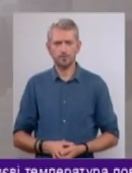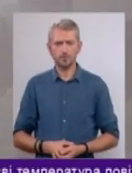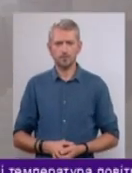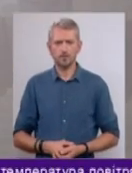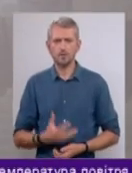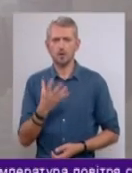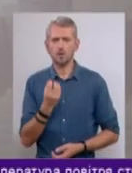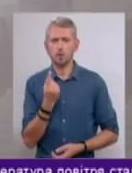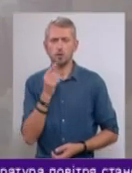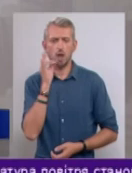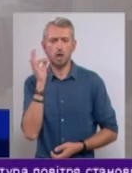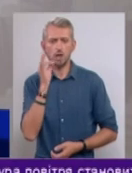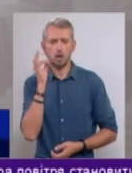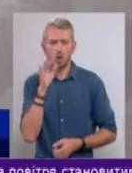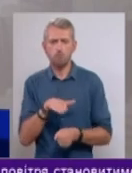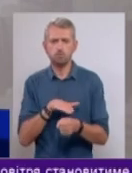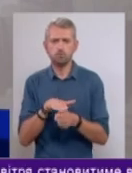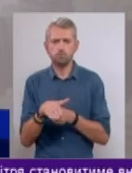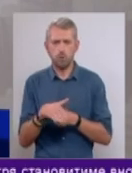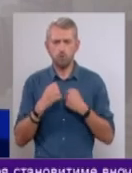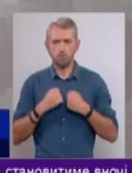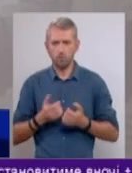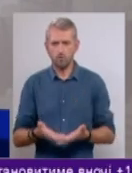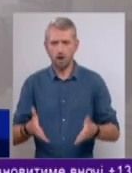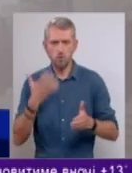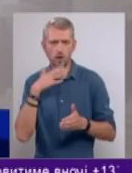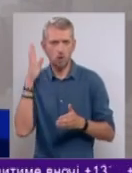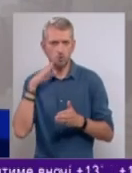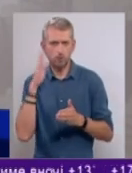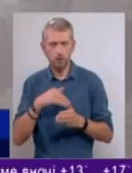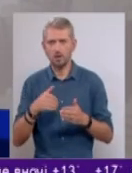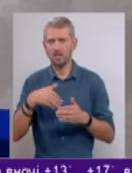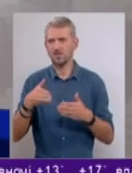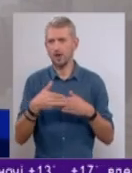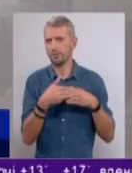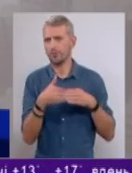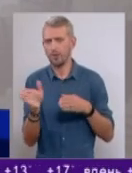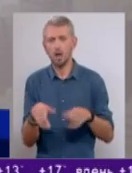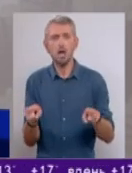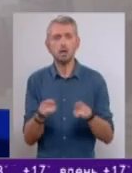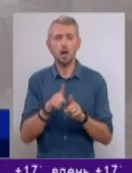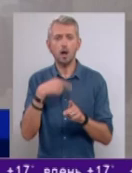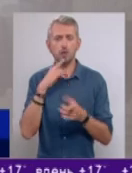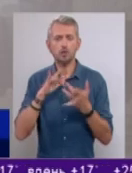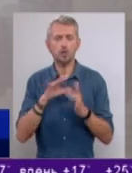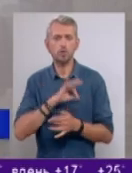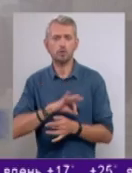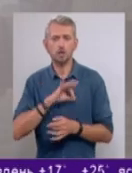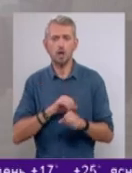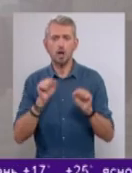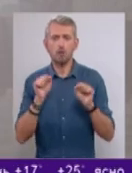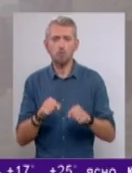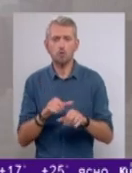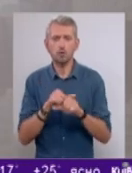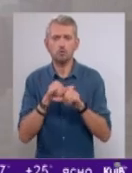Ще одна хитрість – набрати полну ванну гарячої води і залишити відкритими двері. Такий спосіб, запевняють інтернет-користувачі, можна